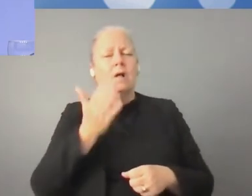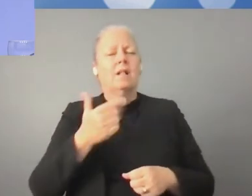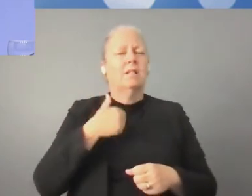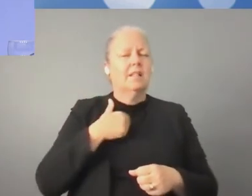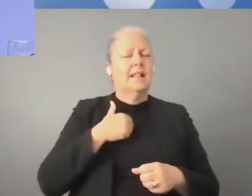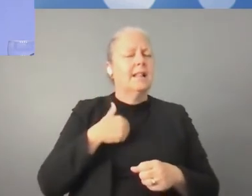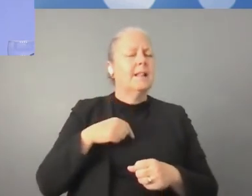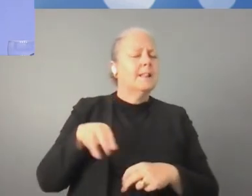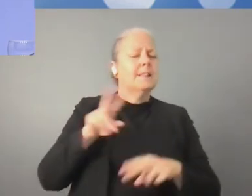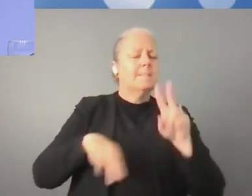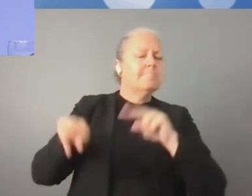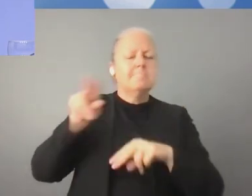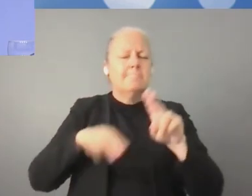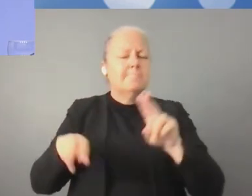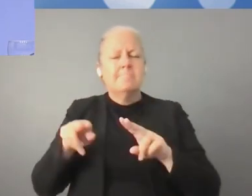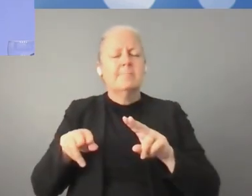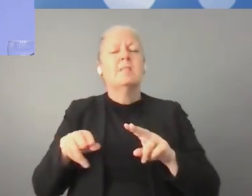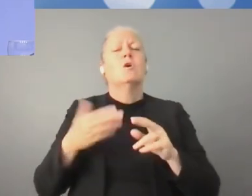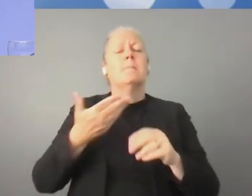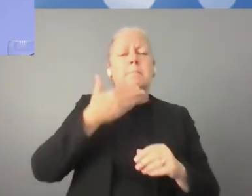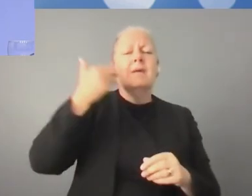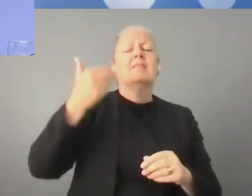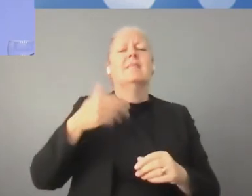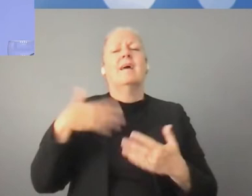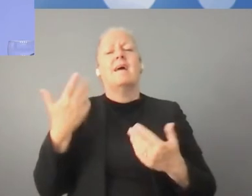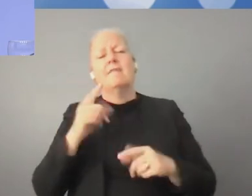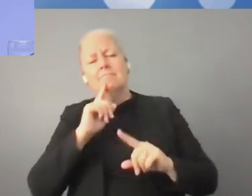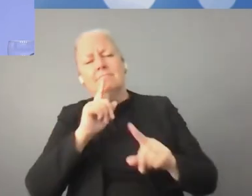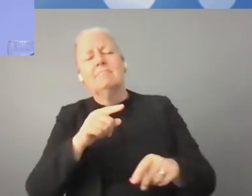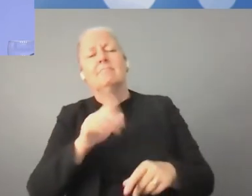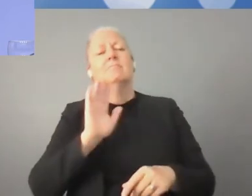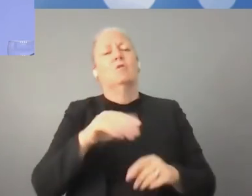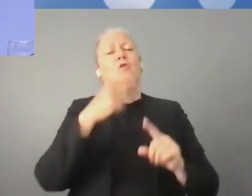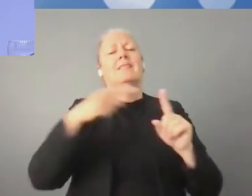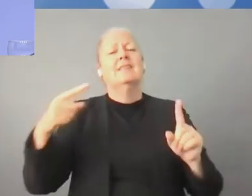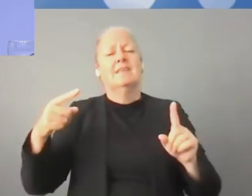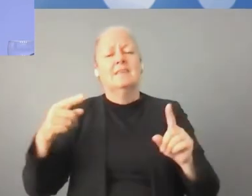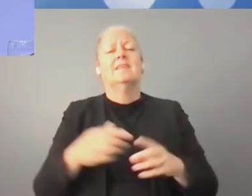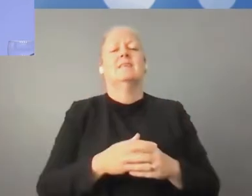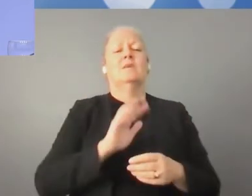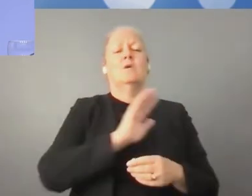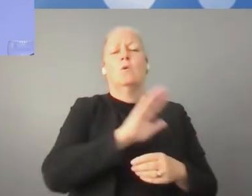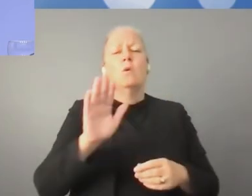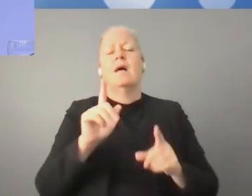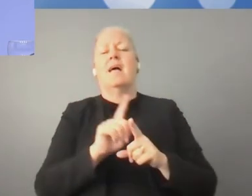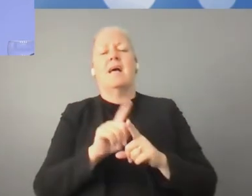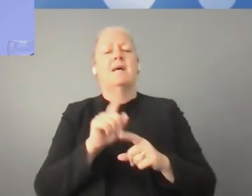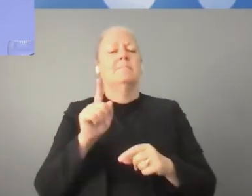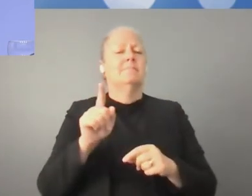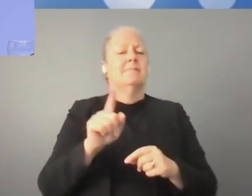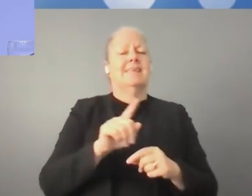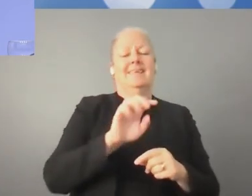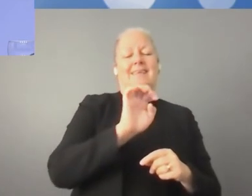który stoi przed nami jest już cyfrowy. Chciałabym powiedzieć państwu, że w przeciągu następnego roku